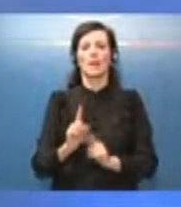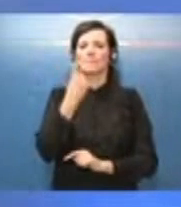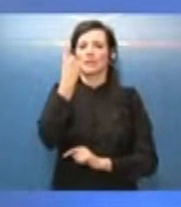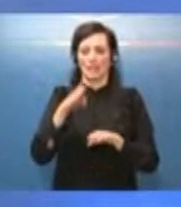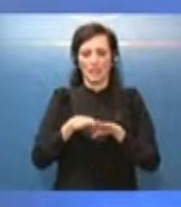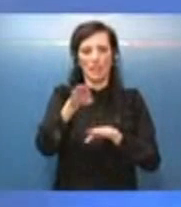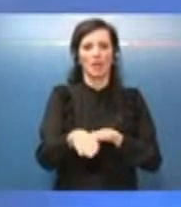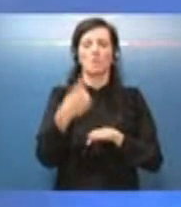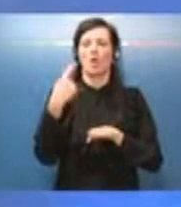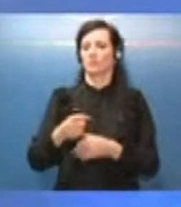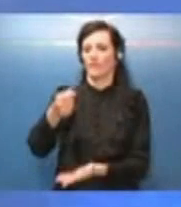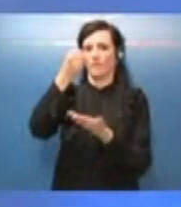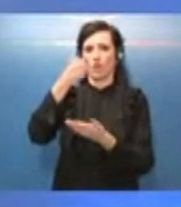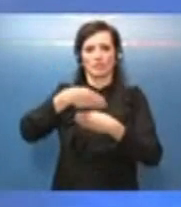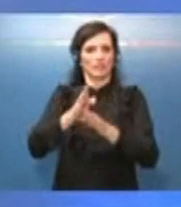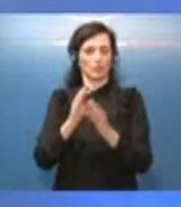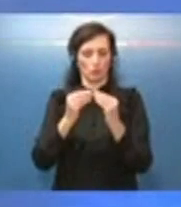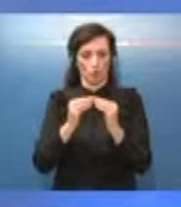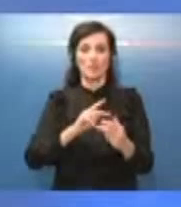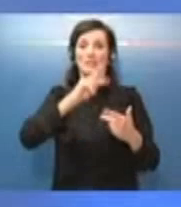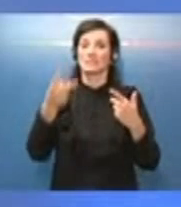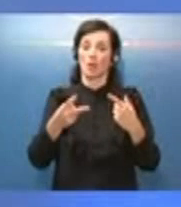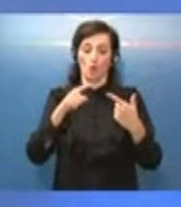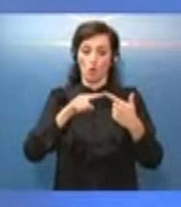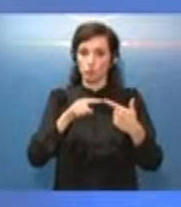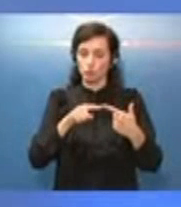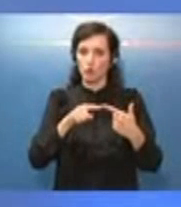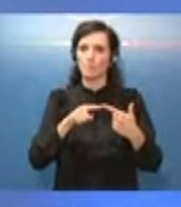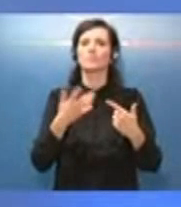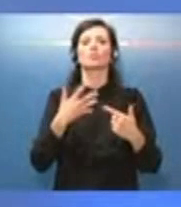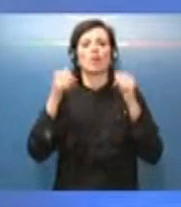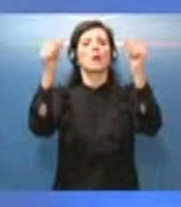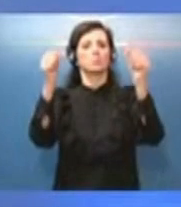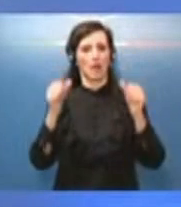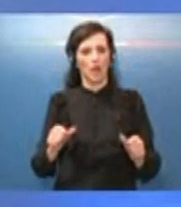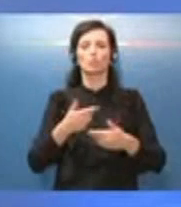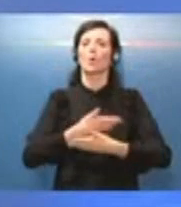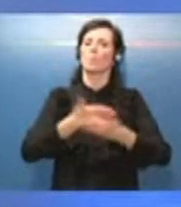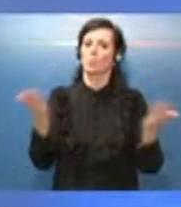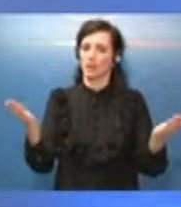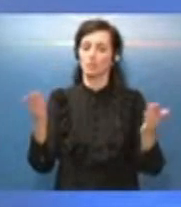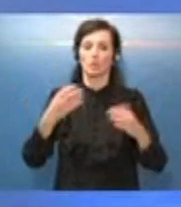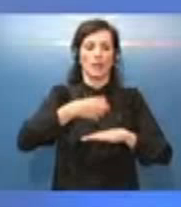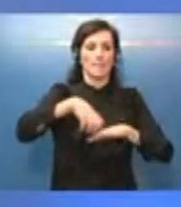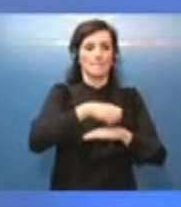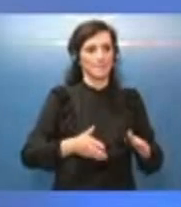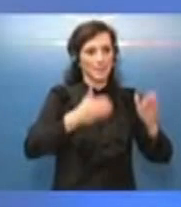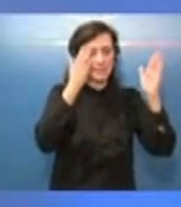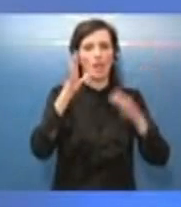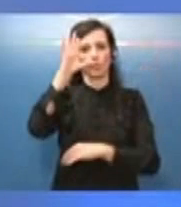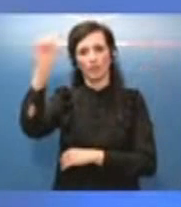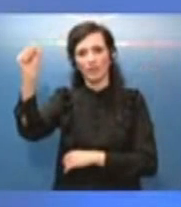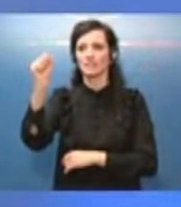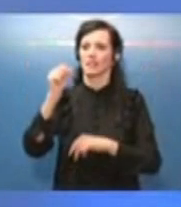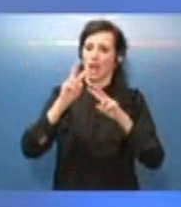secondo punto ci sarà la pubblicazione dei bandi dei bandi da parte del Ministero dell'Università della ricerca dei